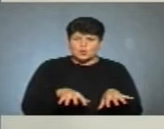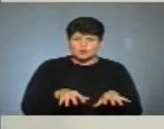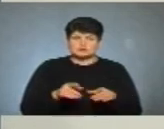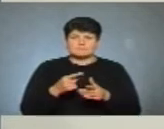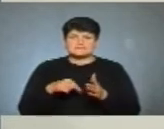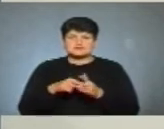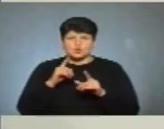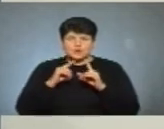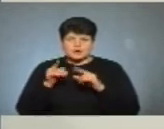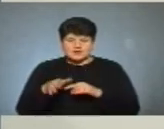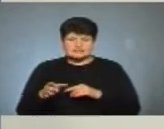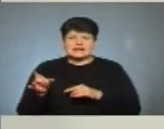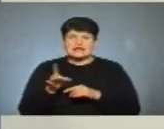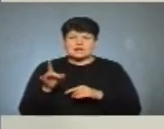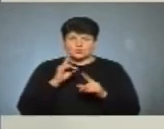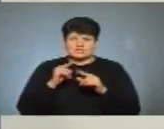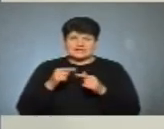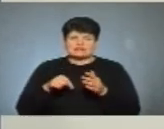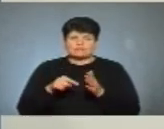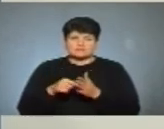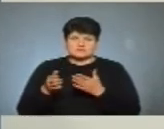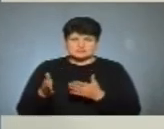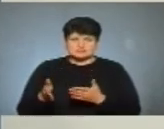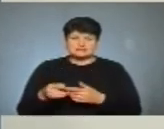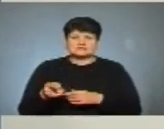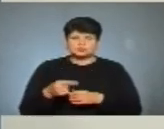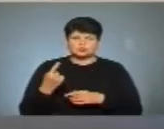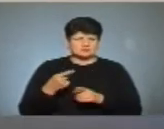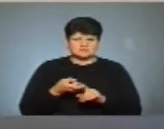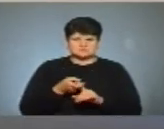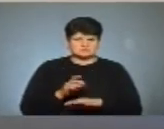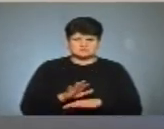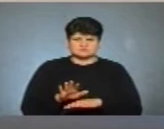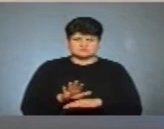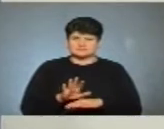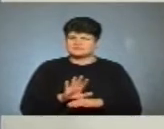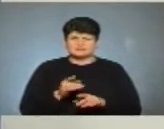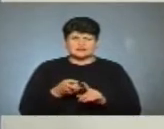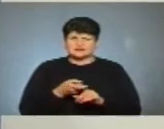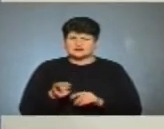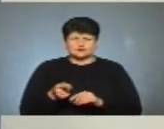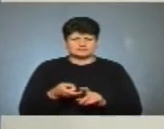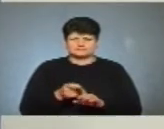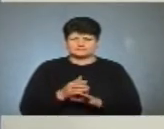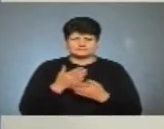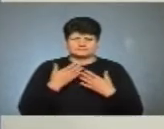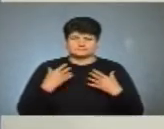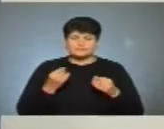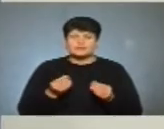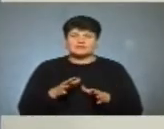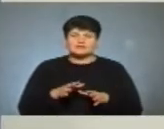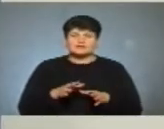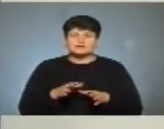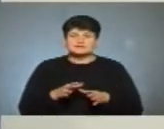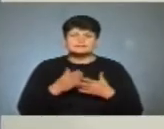до міської ради і, відповідно, до районної ради в місті. Тобто Тернопільщину це не стосується? Тернопільщину це не стосується, це, відповідно, скільки